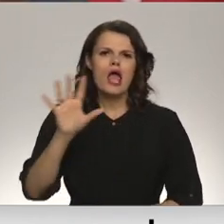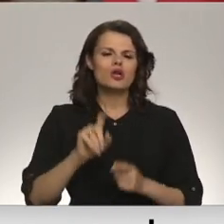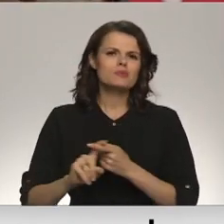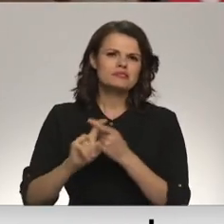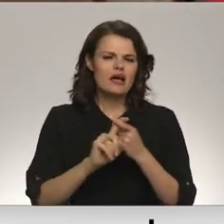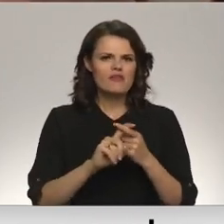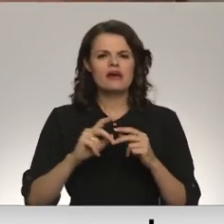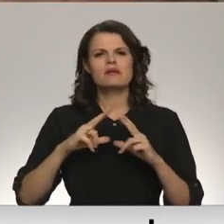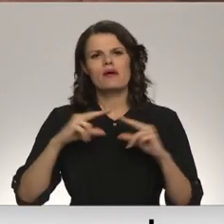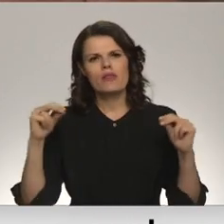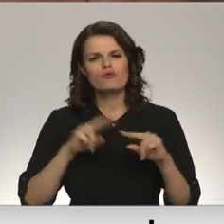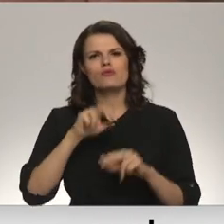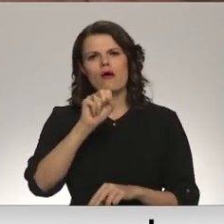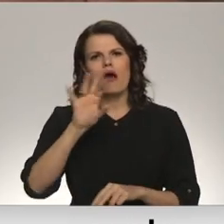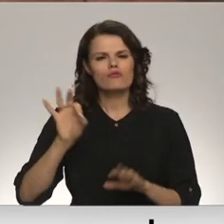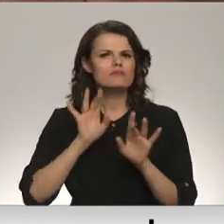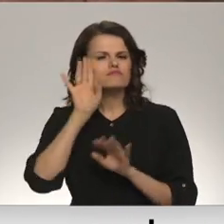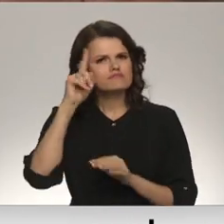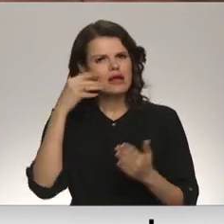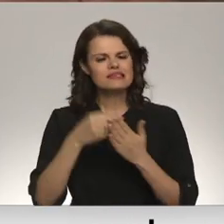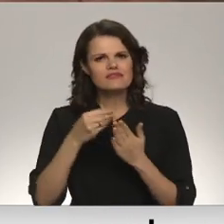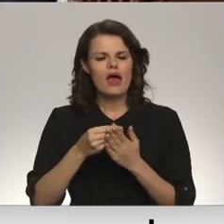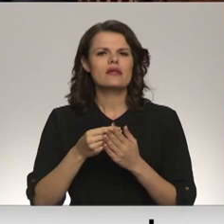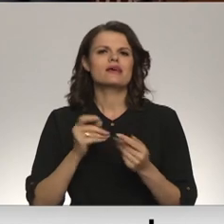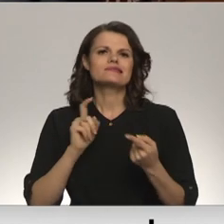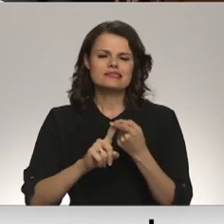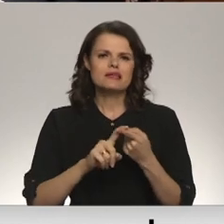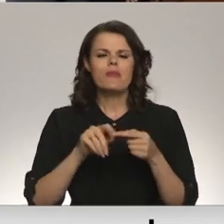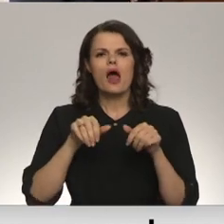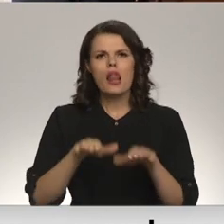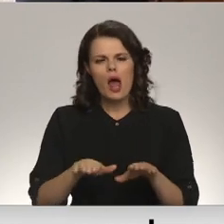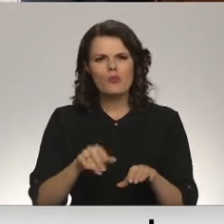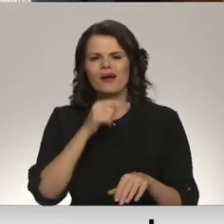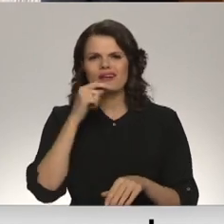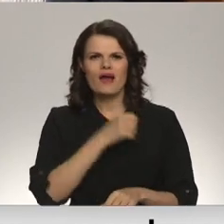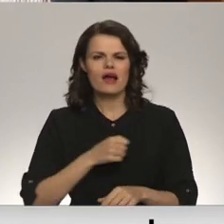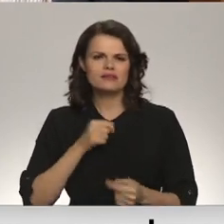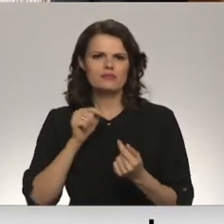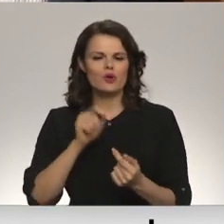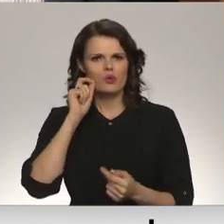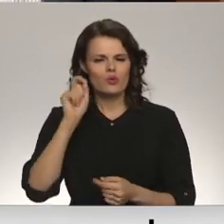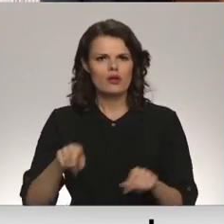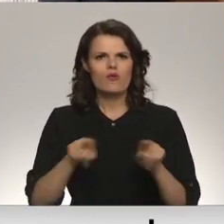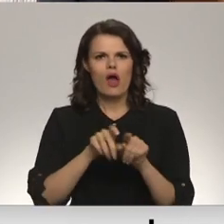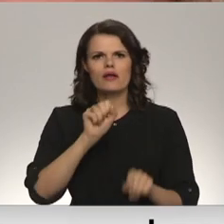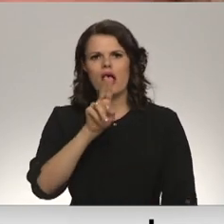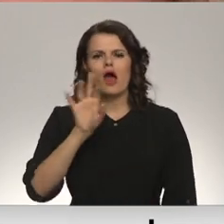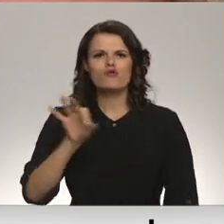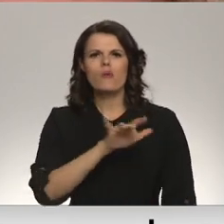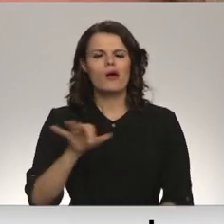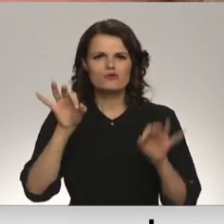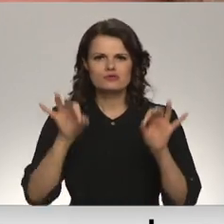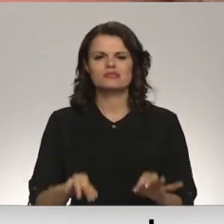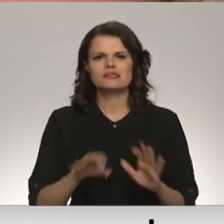blokiem turpmāk izvērtēt un pieņemt lēbumas attiecībā uz Krievijas agresiju pret Ukrainu arī no ANO bērnu tiesību konvencijas skatpunkta.